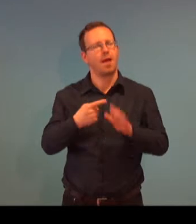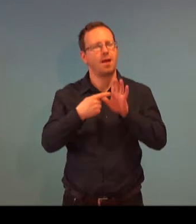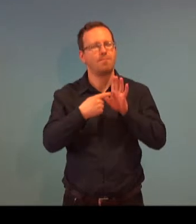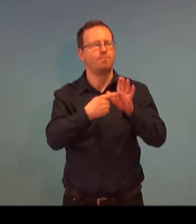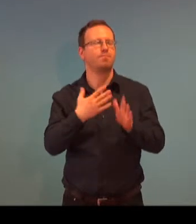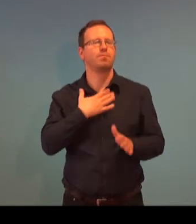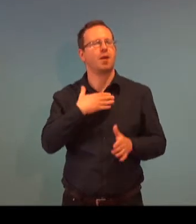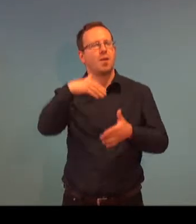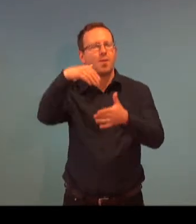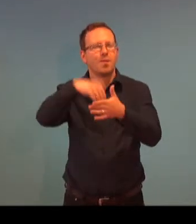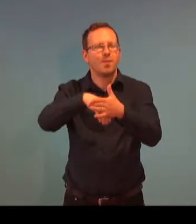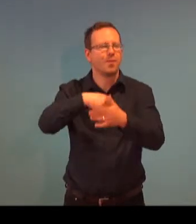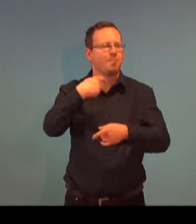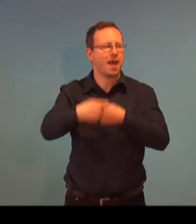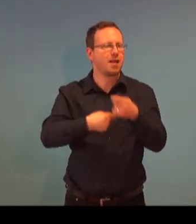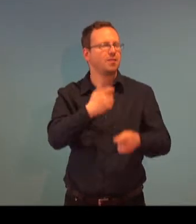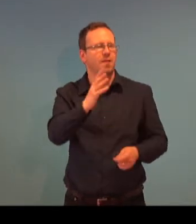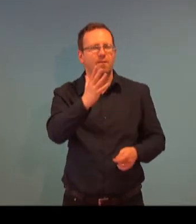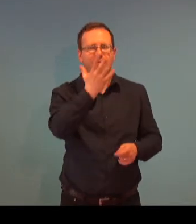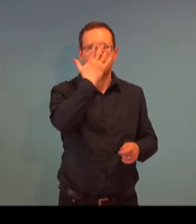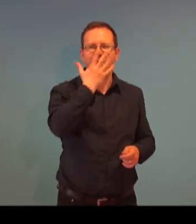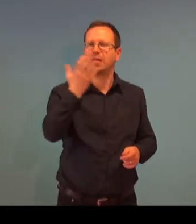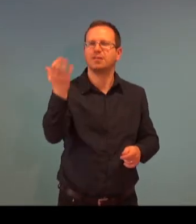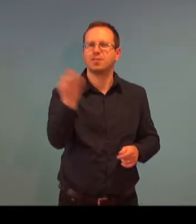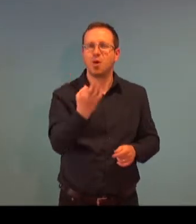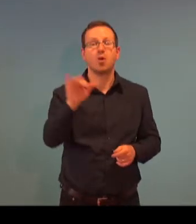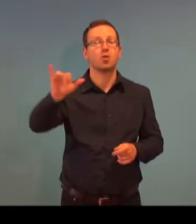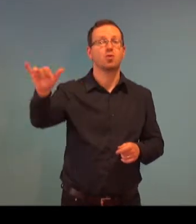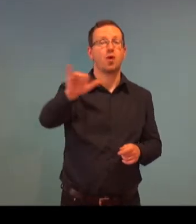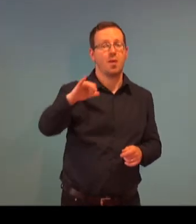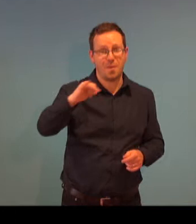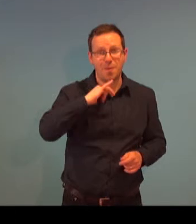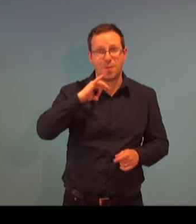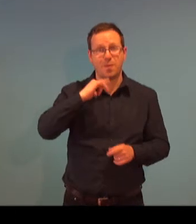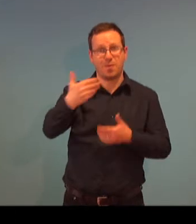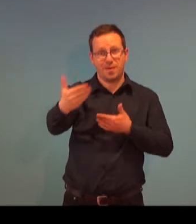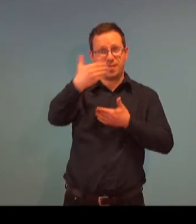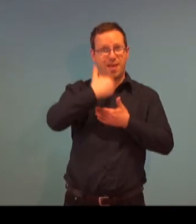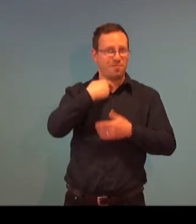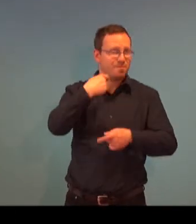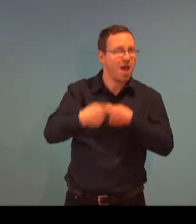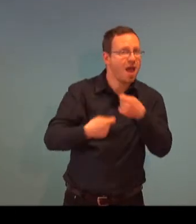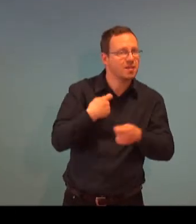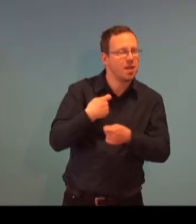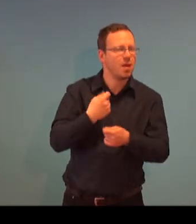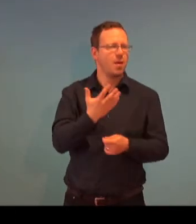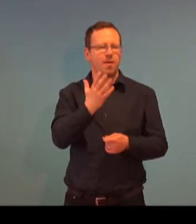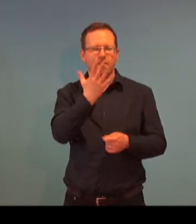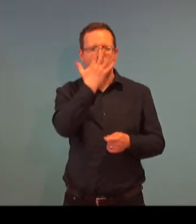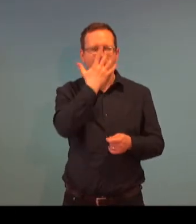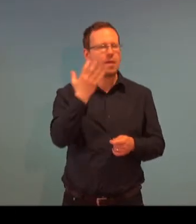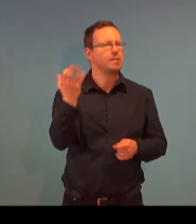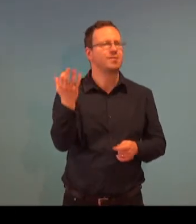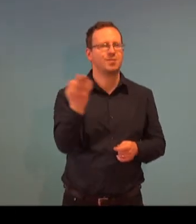Tady ještě stručně chci prezentovat, jak pracujeme s lidmi, kteří mají zájem o to